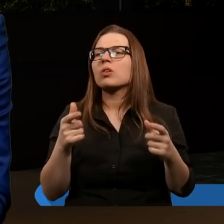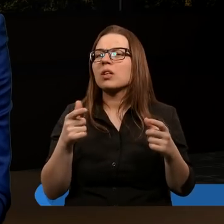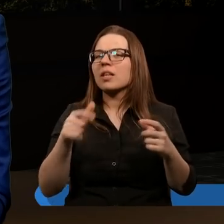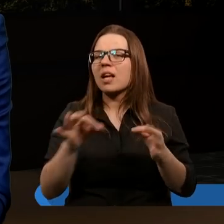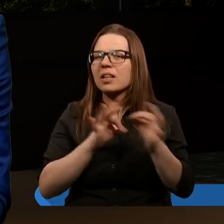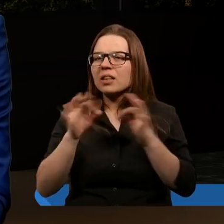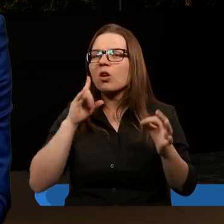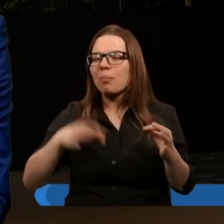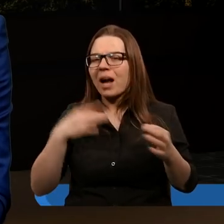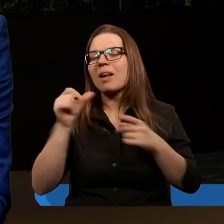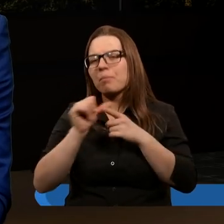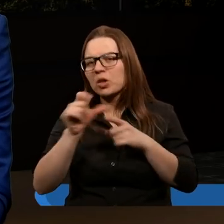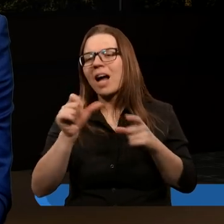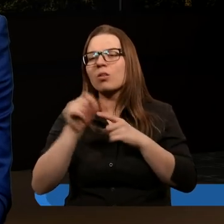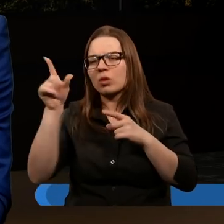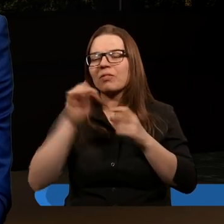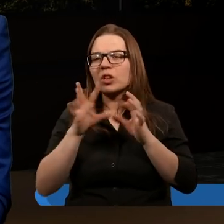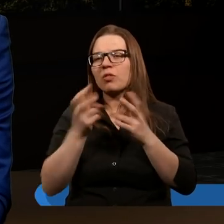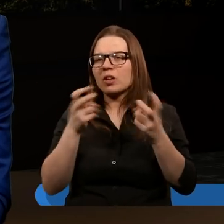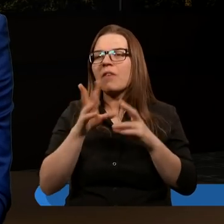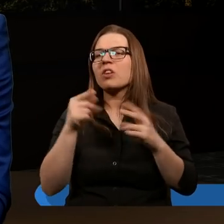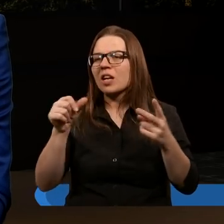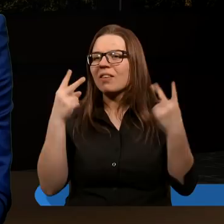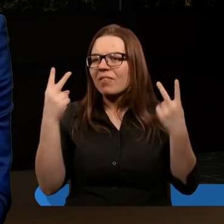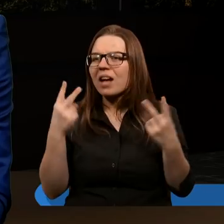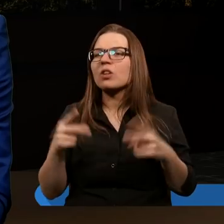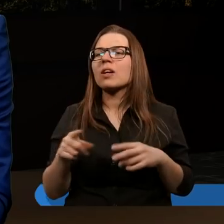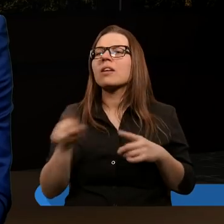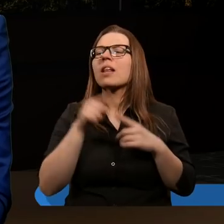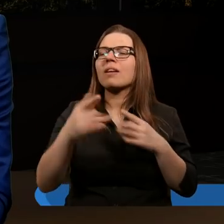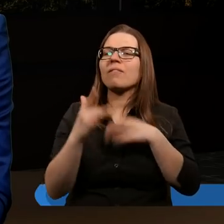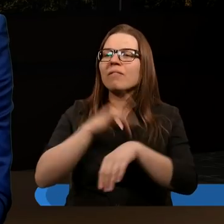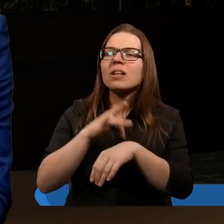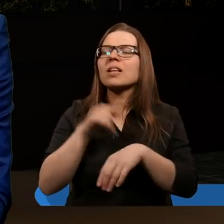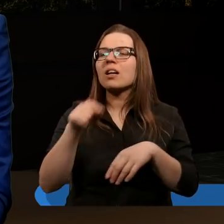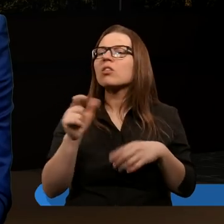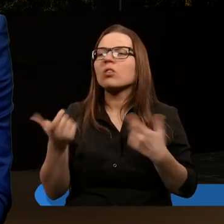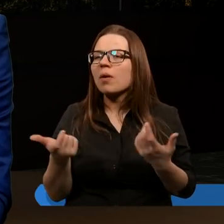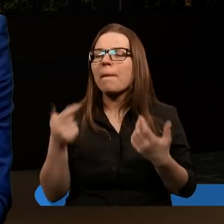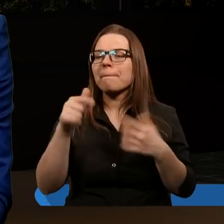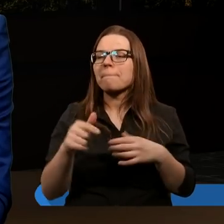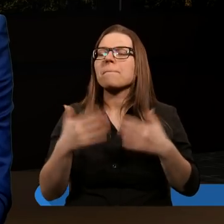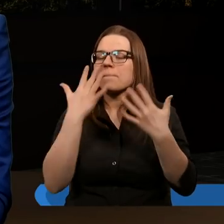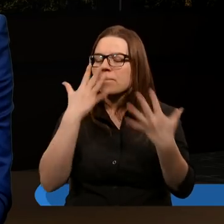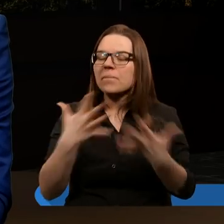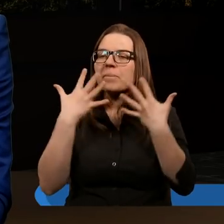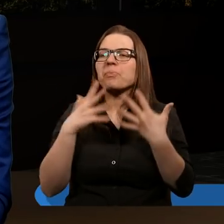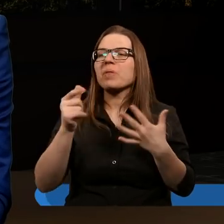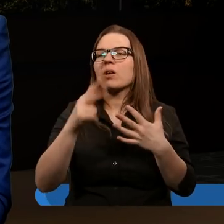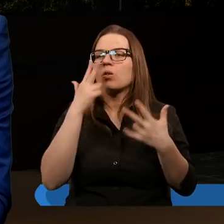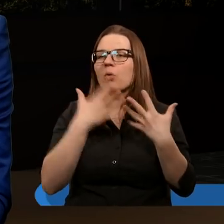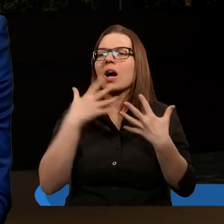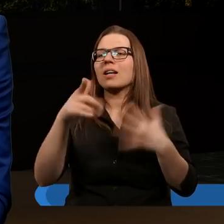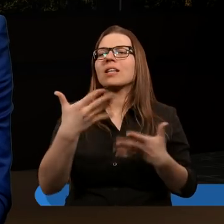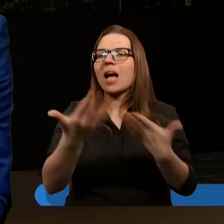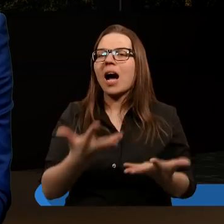Panem historii, Panem czasu. To jest niesamowicie ważne i tak samo z tego też wynika to, że Panu pokazuje, że zawsze On